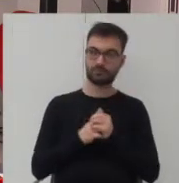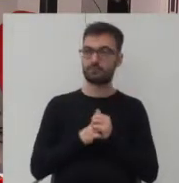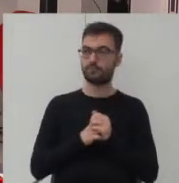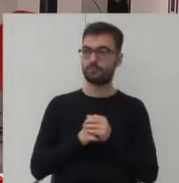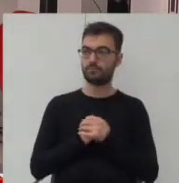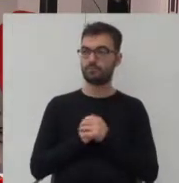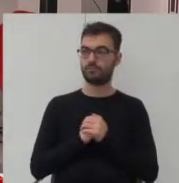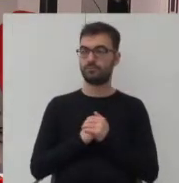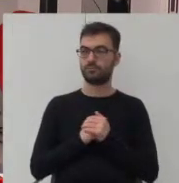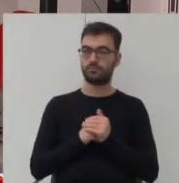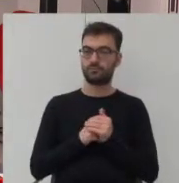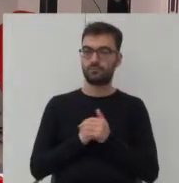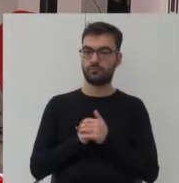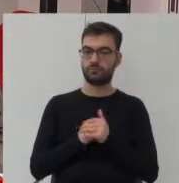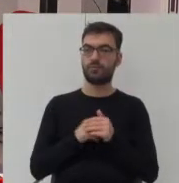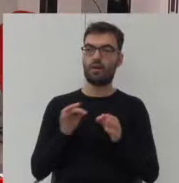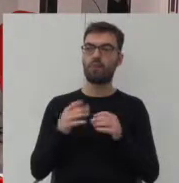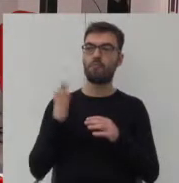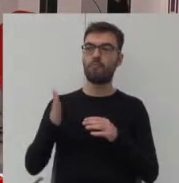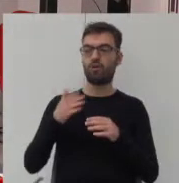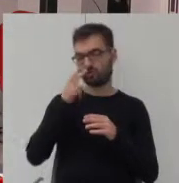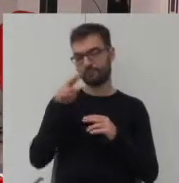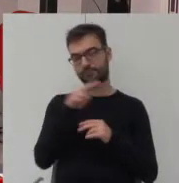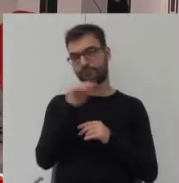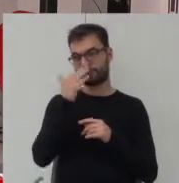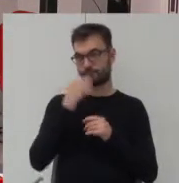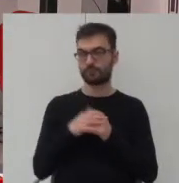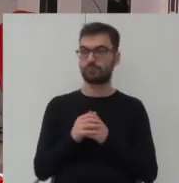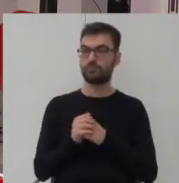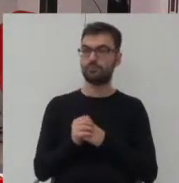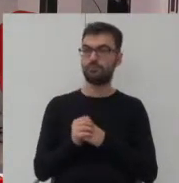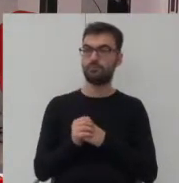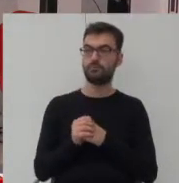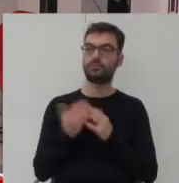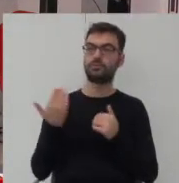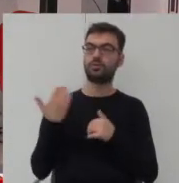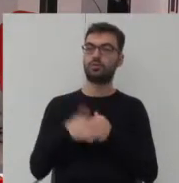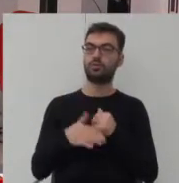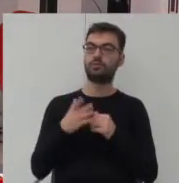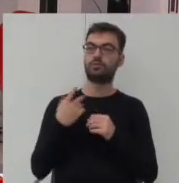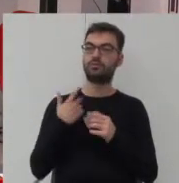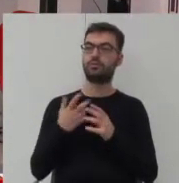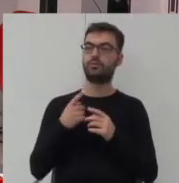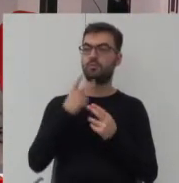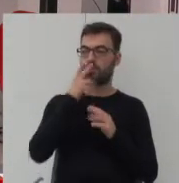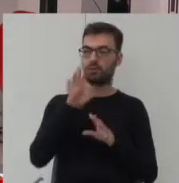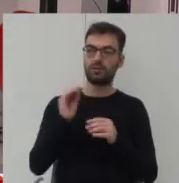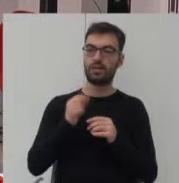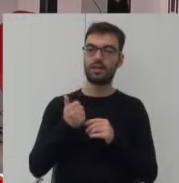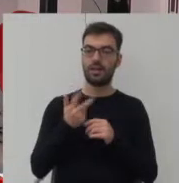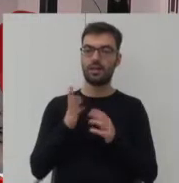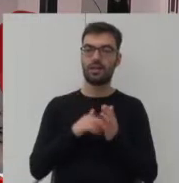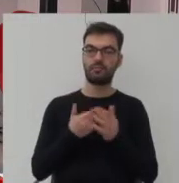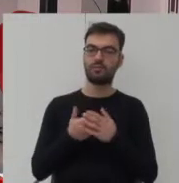ze strony torów kolejowych i kończąc już chciałam jeszcze tylko po prostu pokazać jeszcze parę